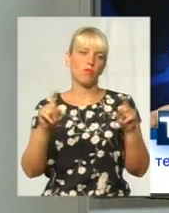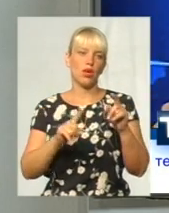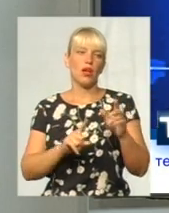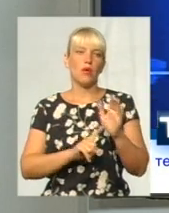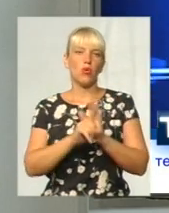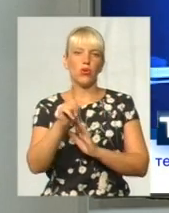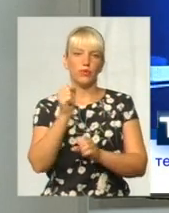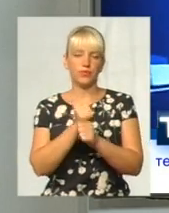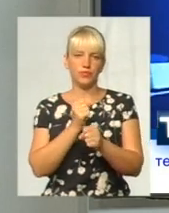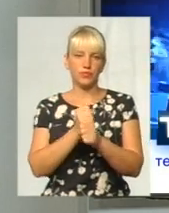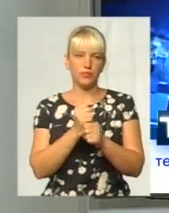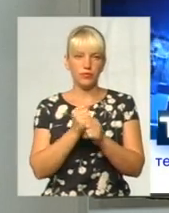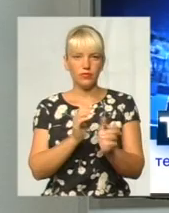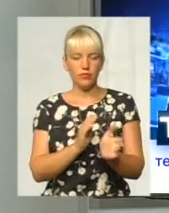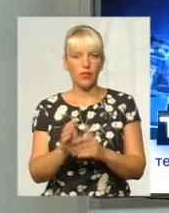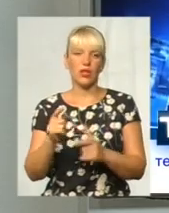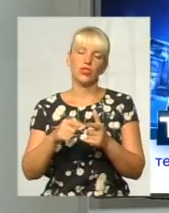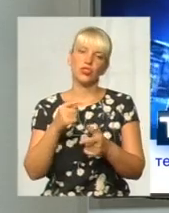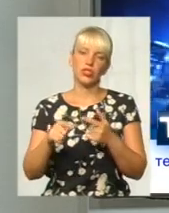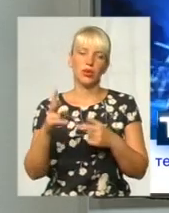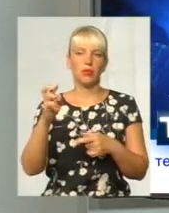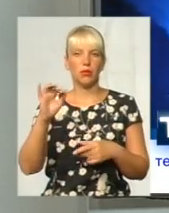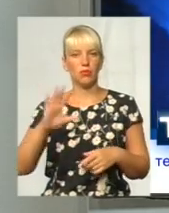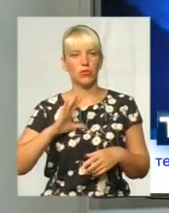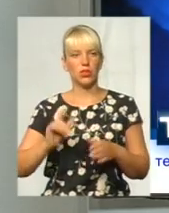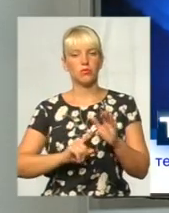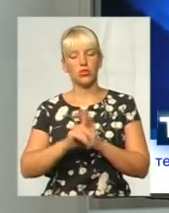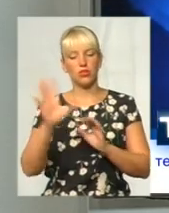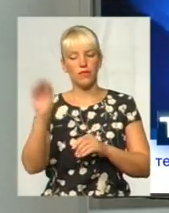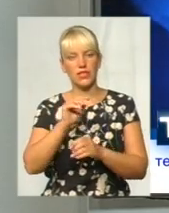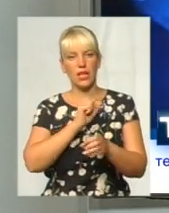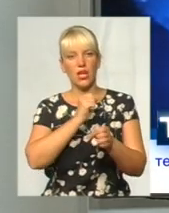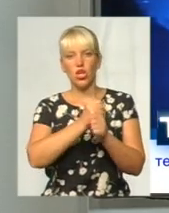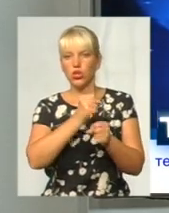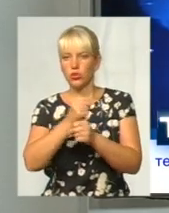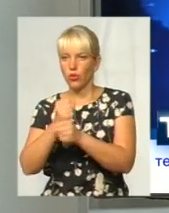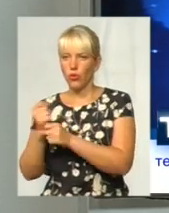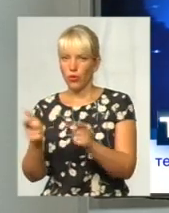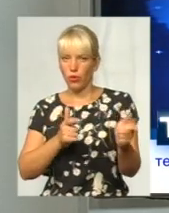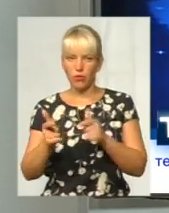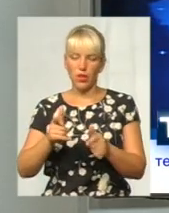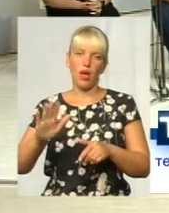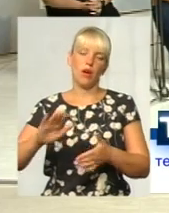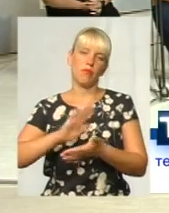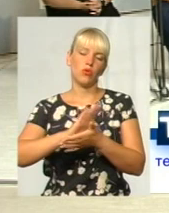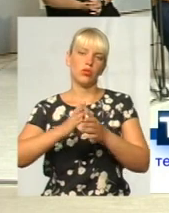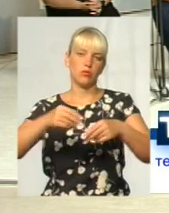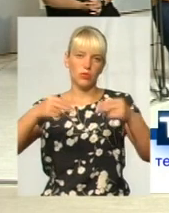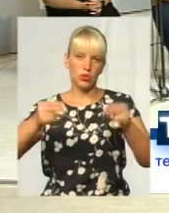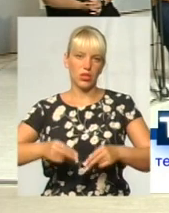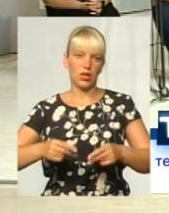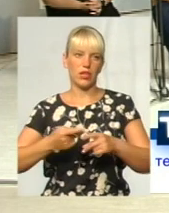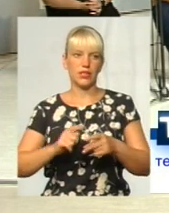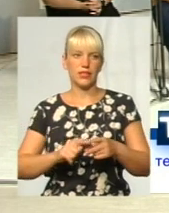налагоджують всі роботи, що все-таки мало би бути все спочатку зроблено, а потім вже підписуватися декларація про те, що об'єкт